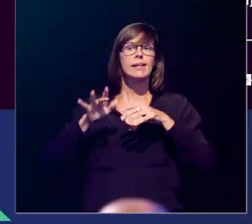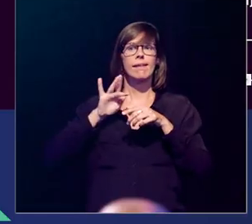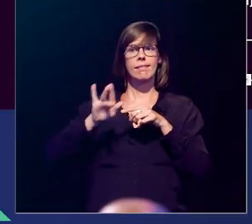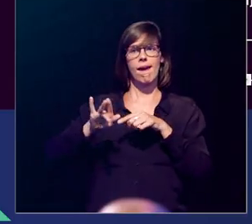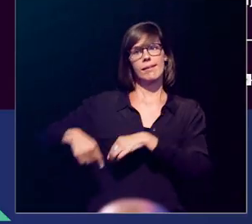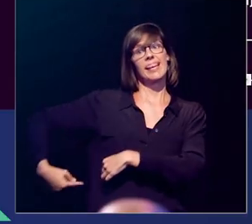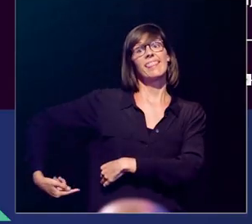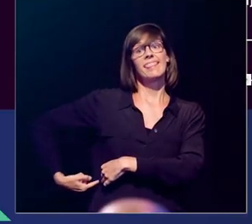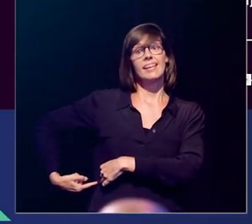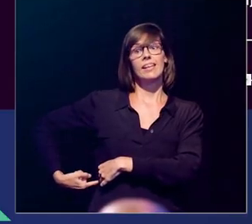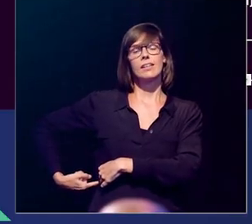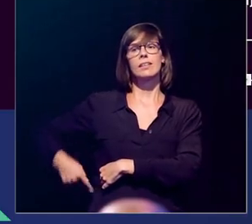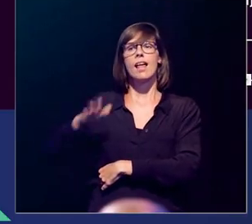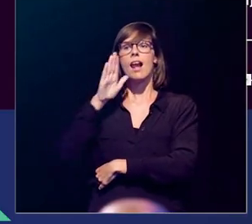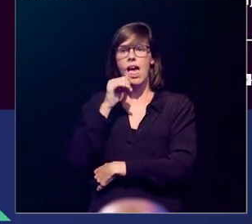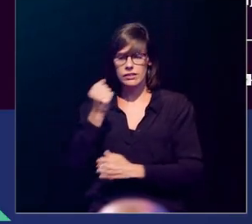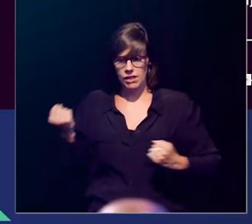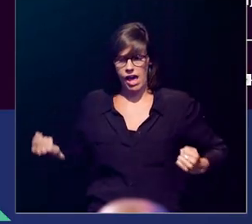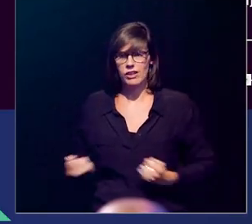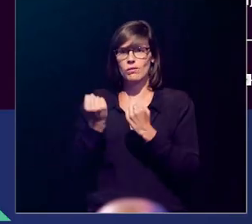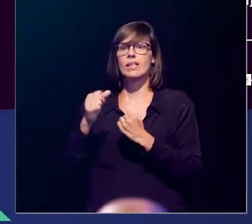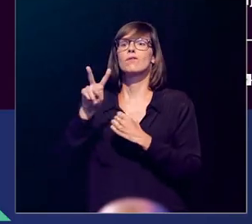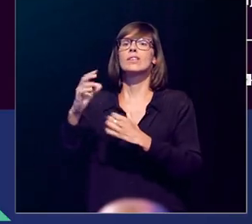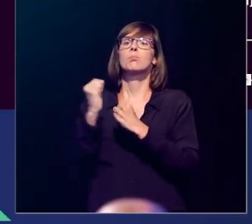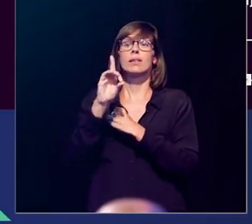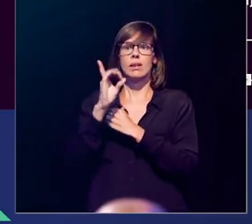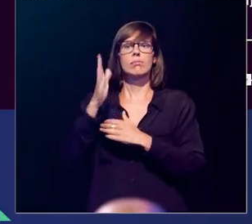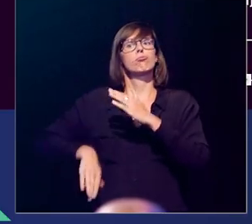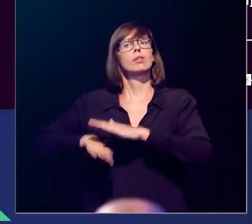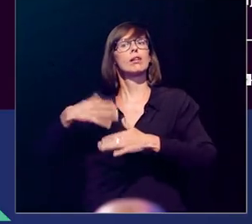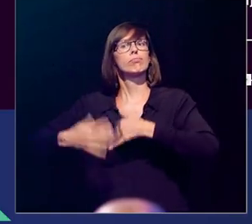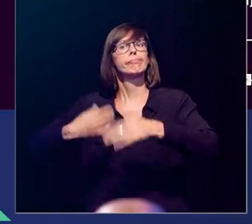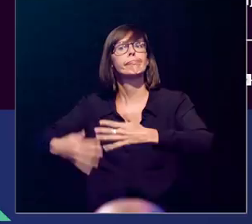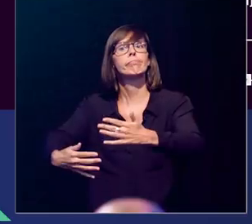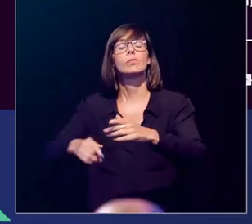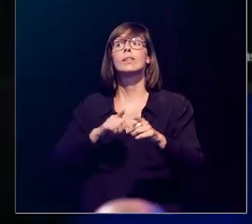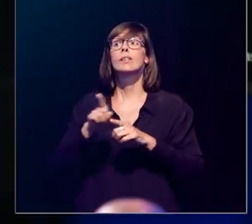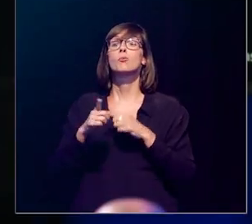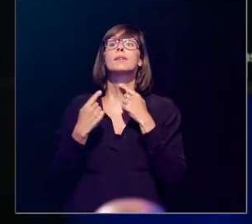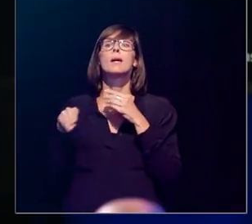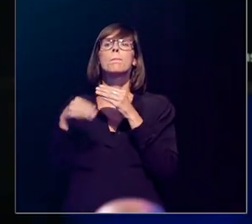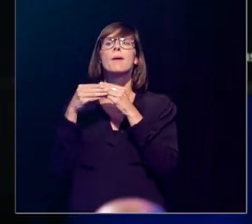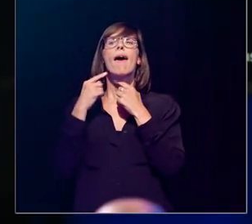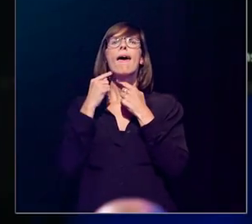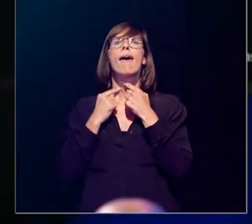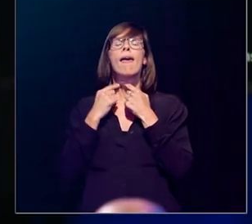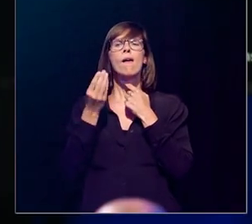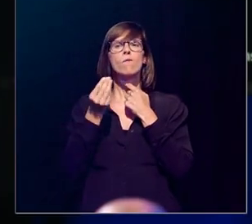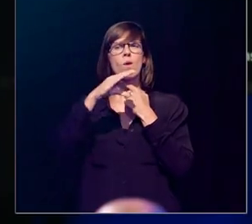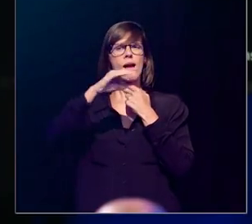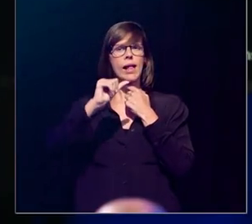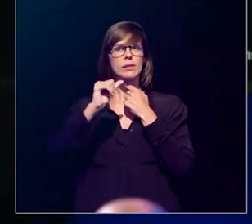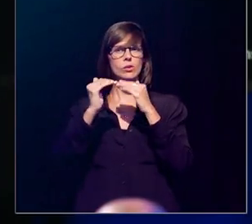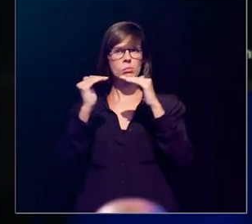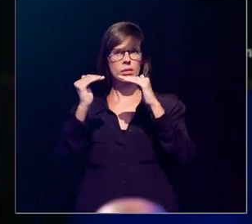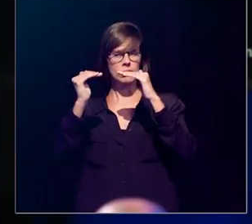dat dan ter hoogte van de nier die laatste activatiestap van vitamine D in gang gaat zetten. Dus als onze bijschildklieren